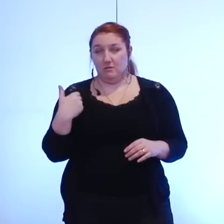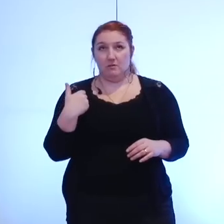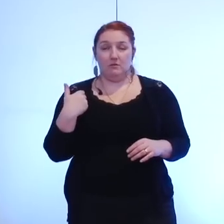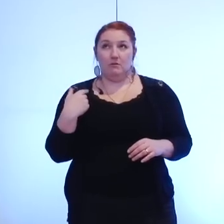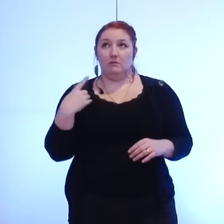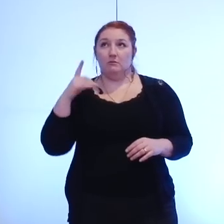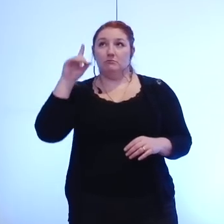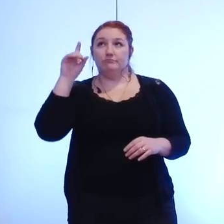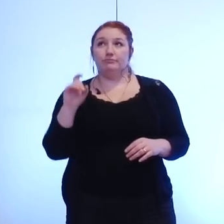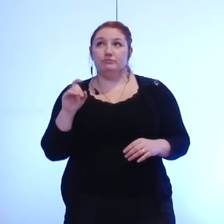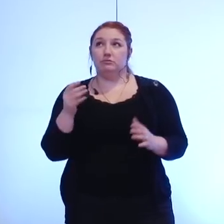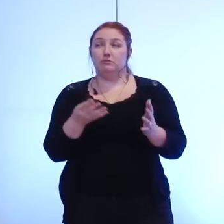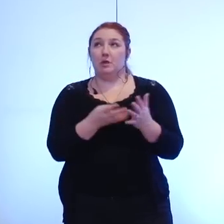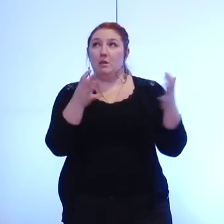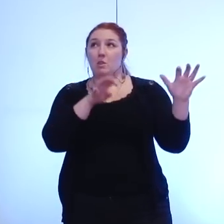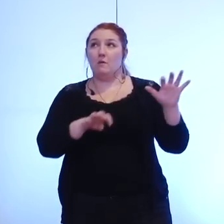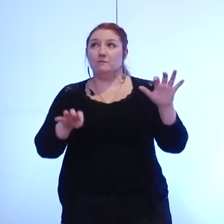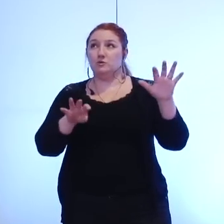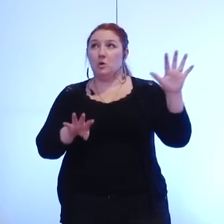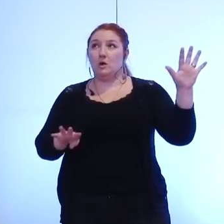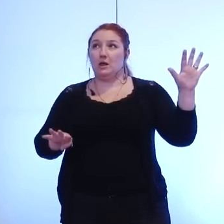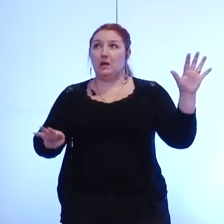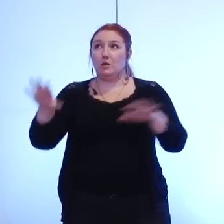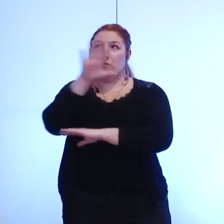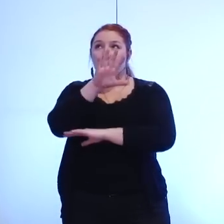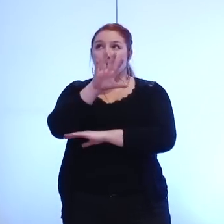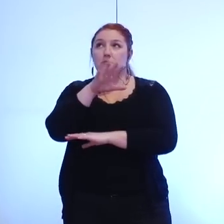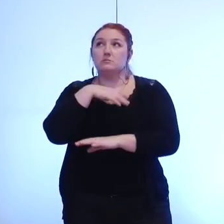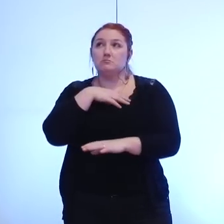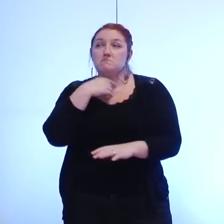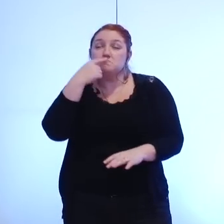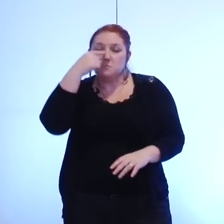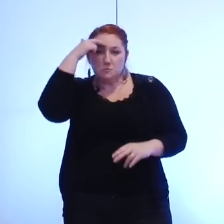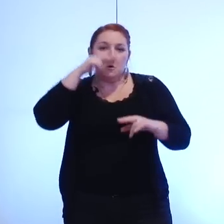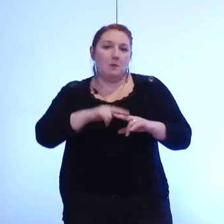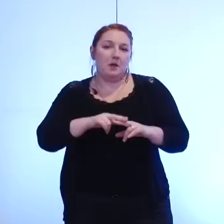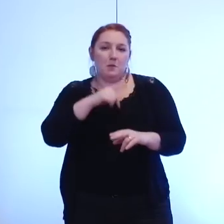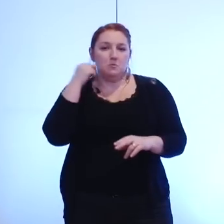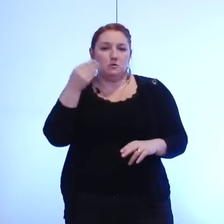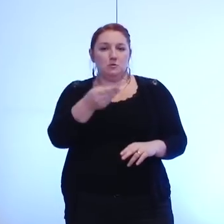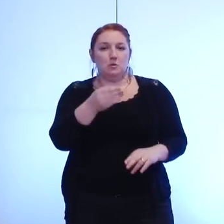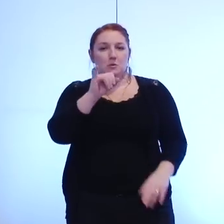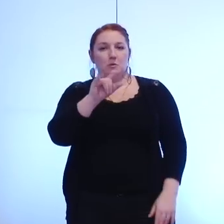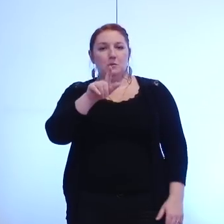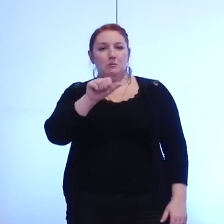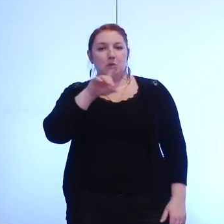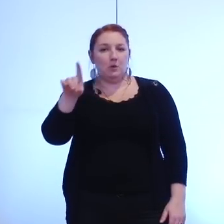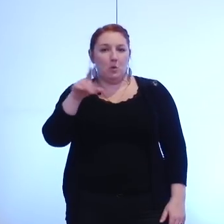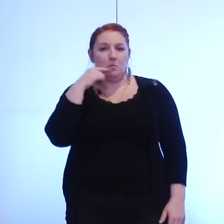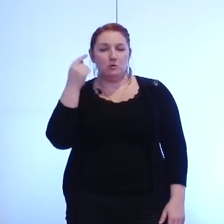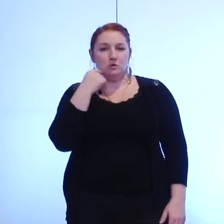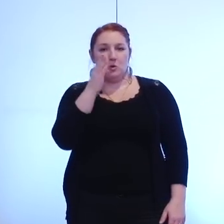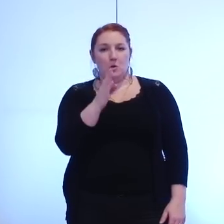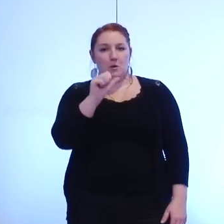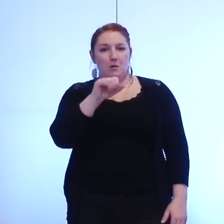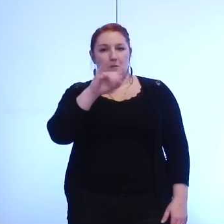au moins depuis 1995 pour ce que j'ai à en connaître par Didier Migaud par Marc Bailletto et